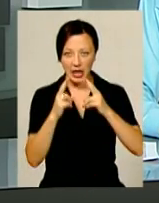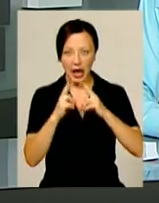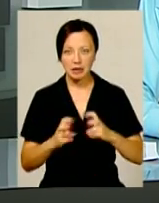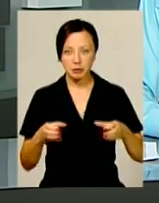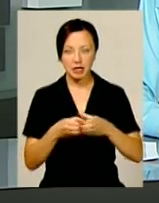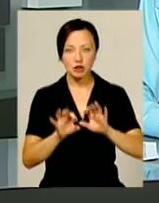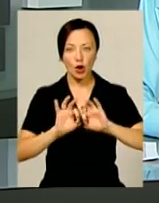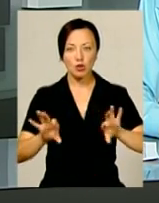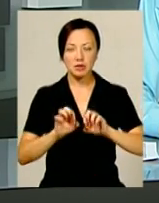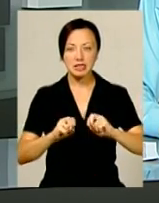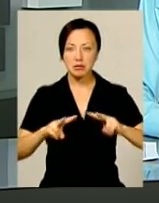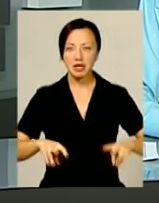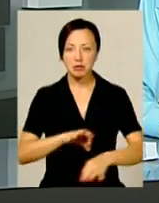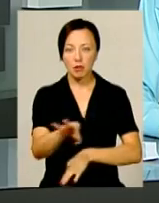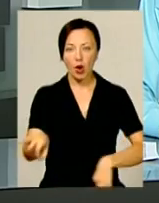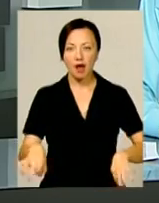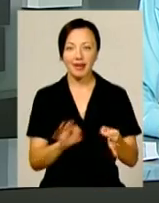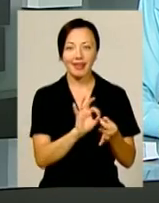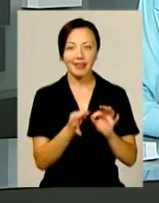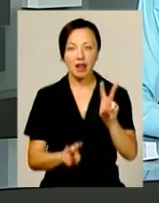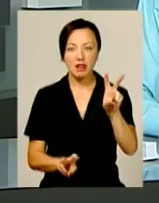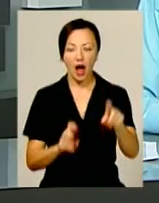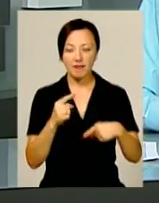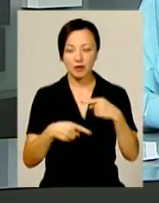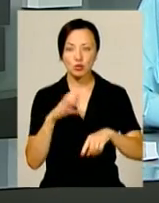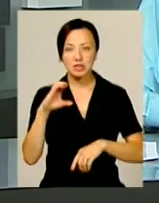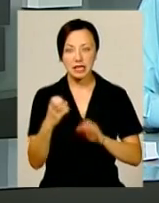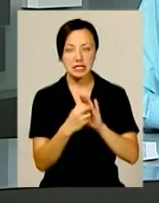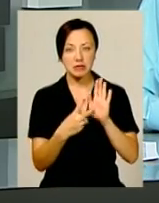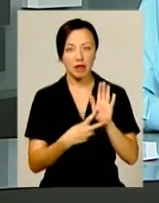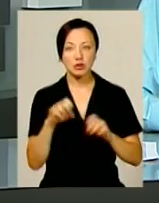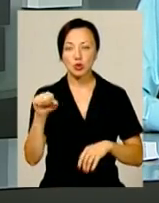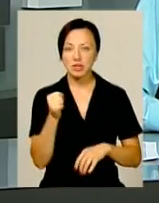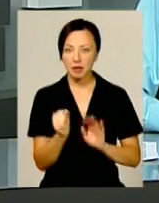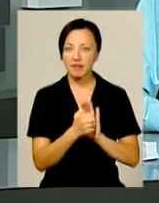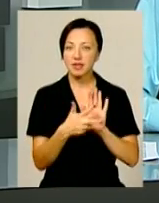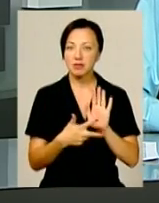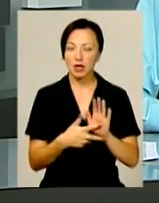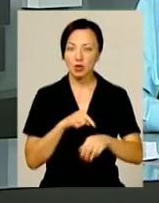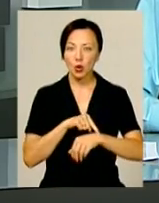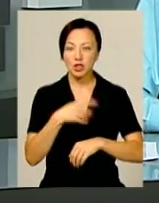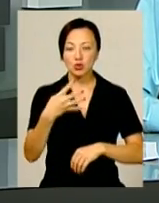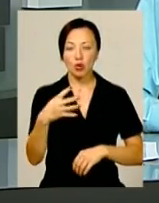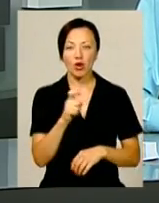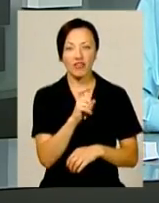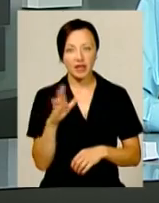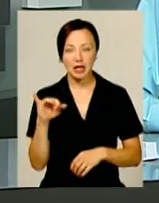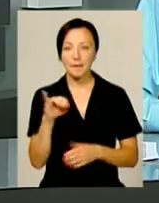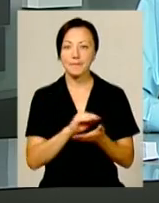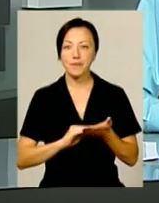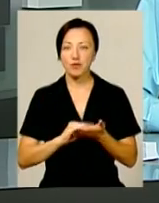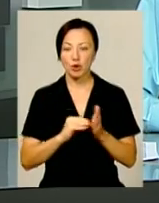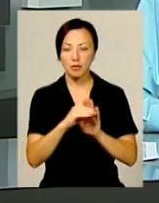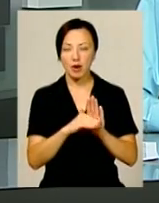розповімо у нашому спецпроєкті «Деталі». У наступну середу, 17 серпня, о 18 годині 40 хвилин та у повторі